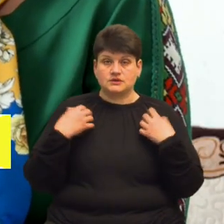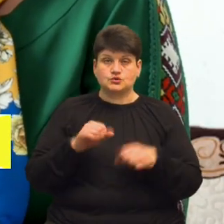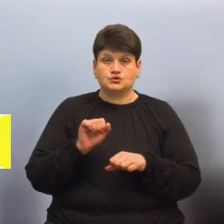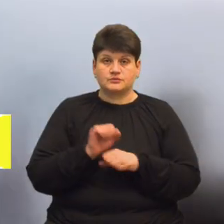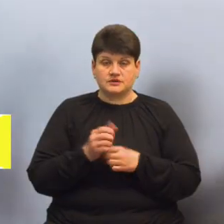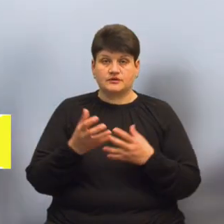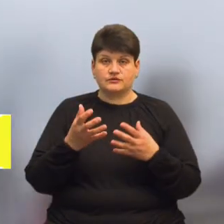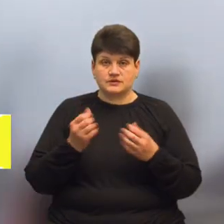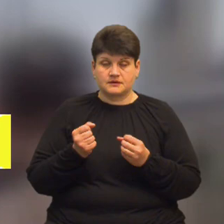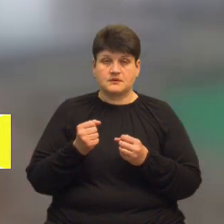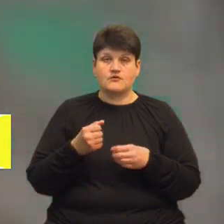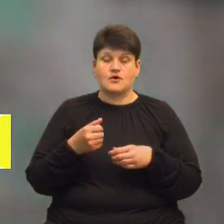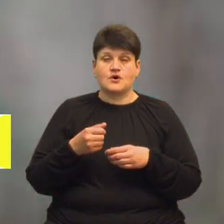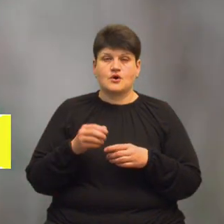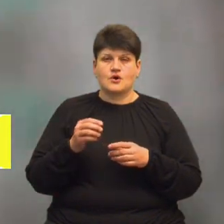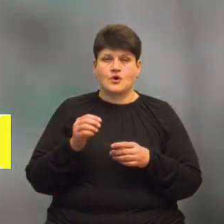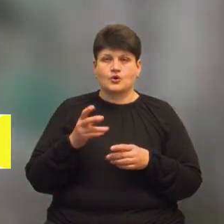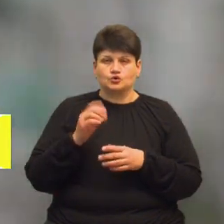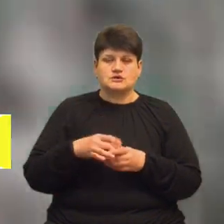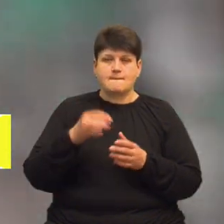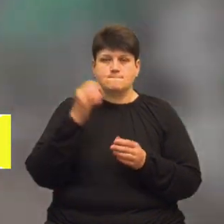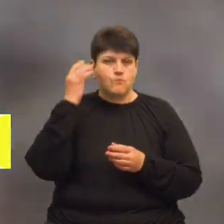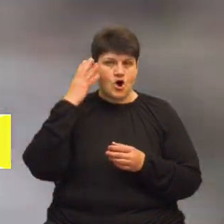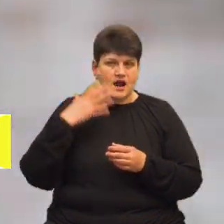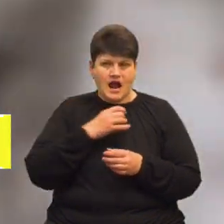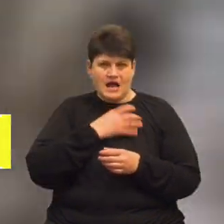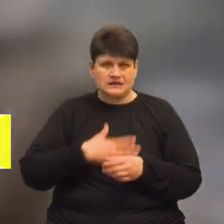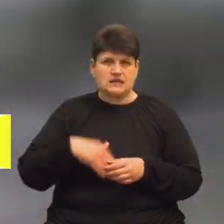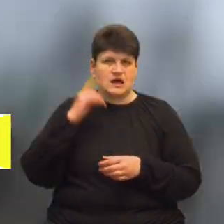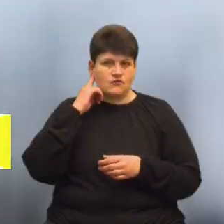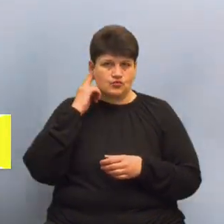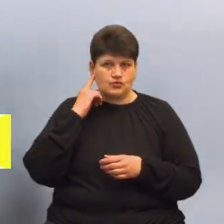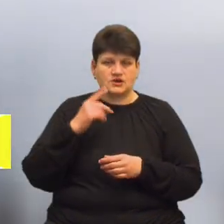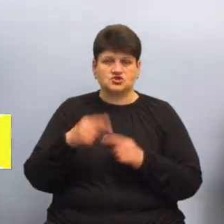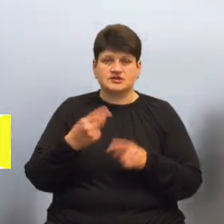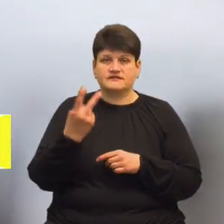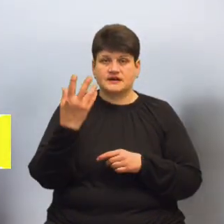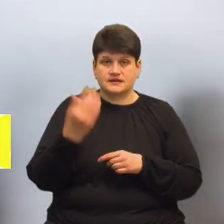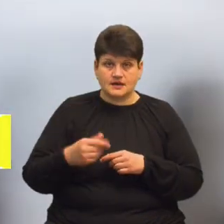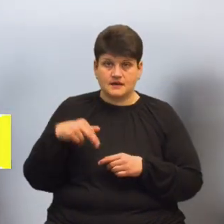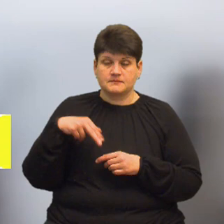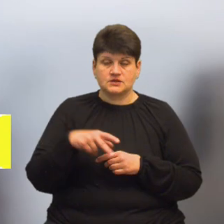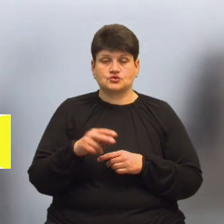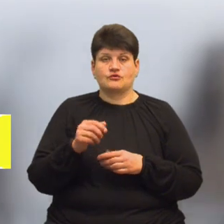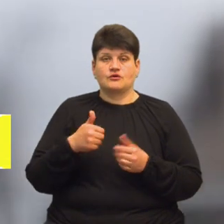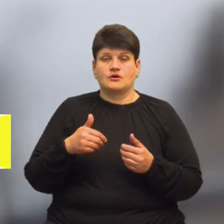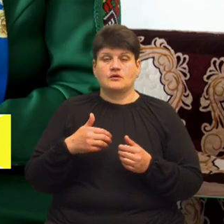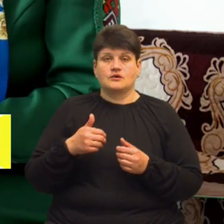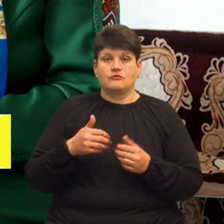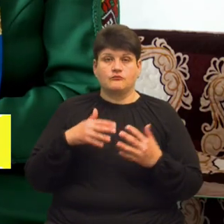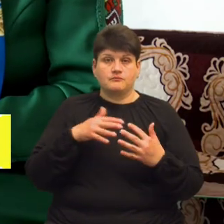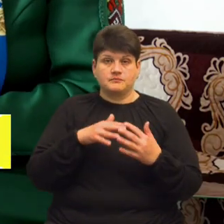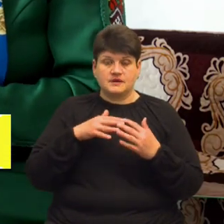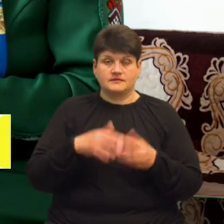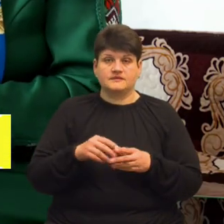поранення в ухо. Незважаючи на поранення, через два дні Андрій знову пішов у бій. Він відказався від лікування, бо сказав, що мало